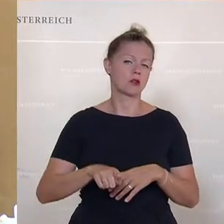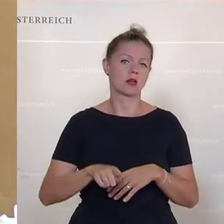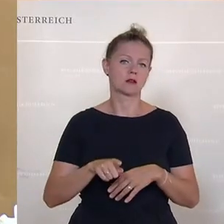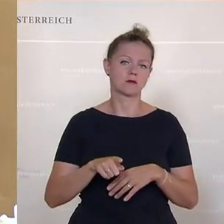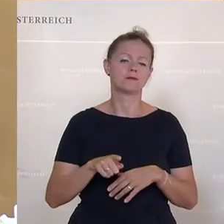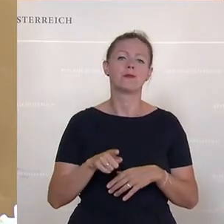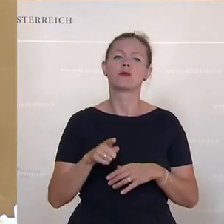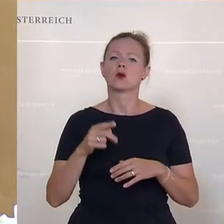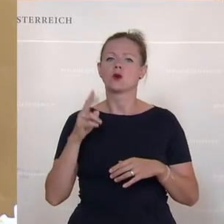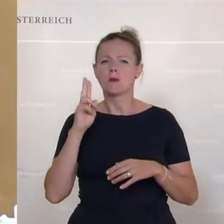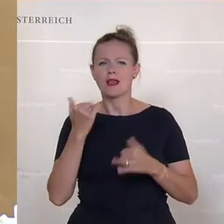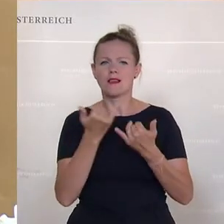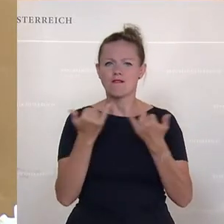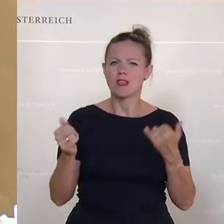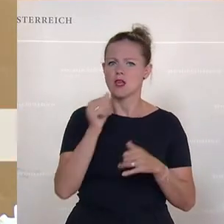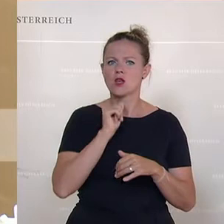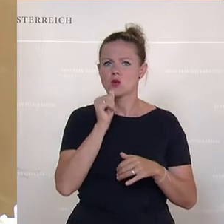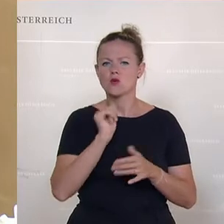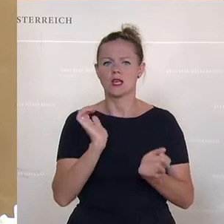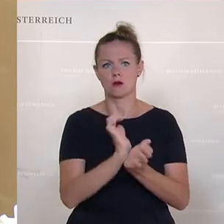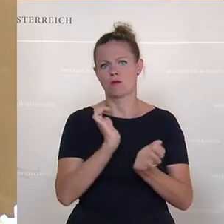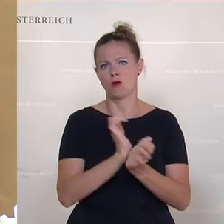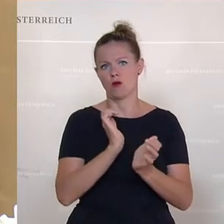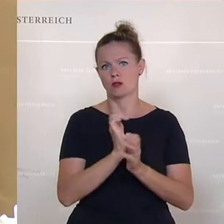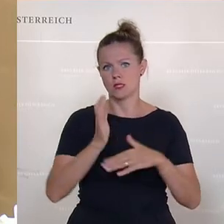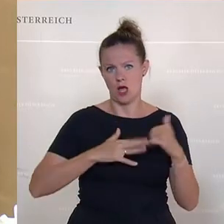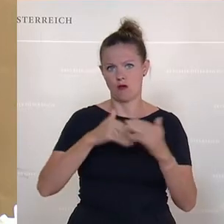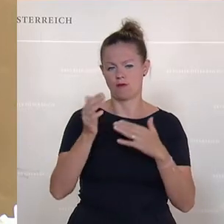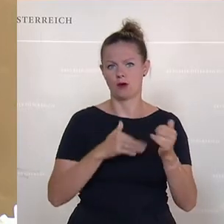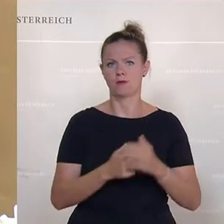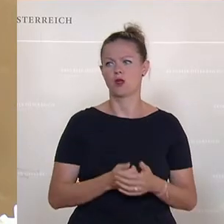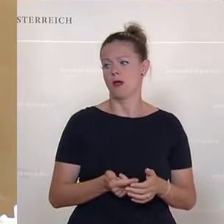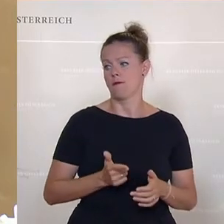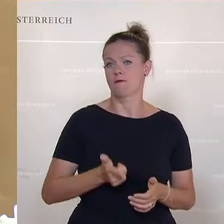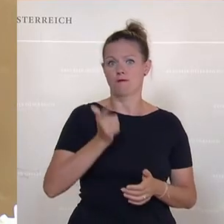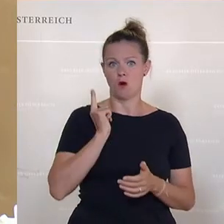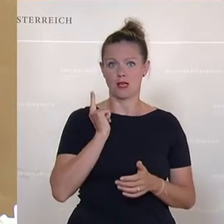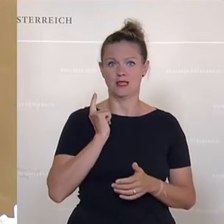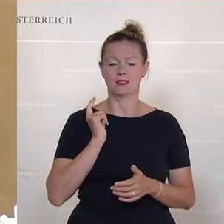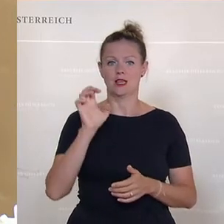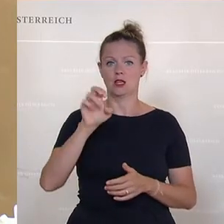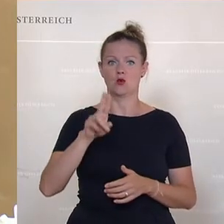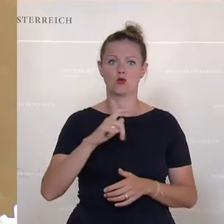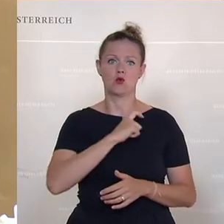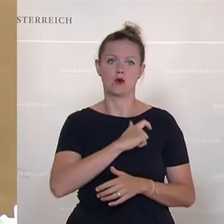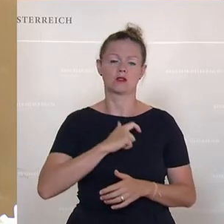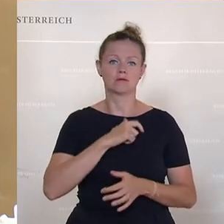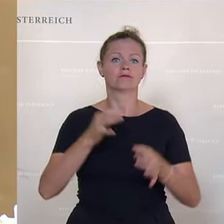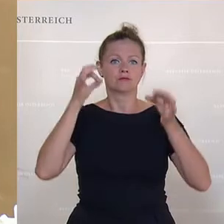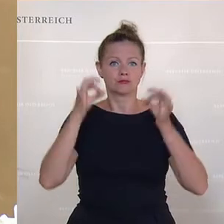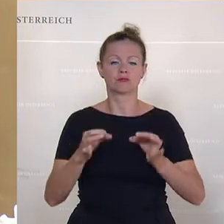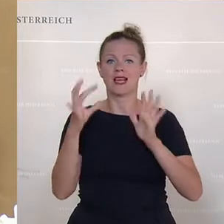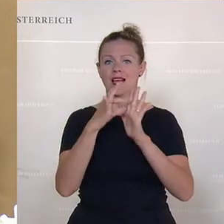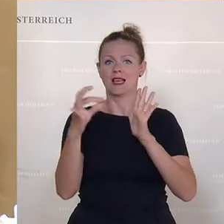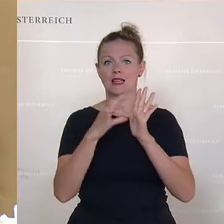Green Bonds. Wir haben seit diesem Dienstag, also vor zwei Tagen, hat die Kommission die konkrete Richtlinie auch